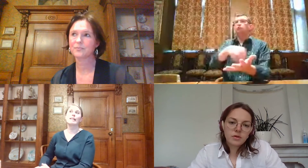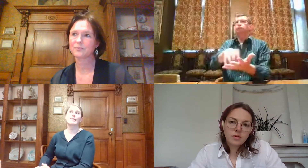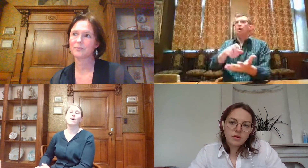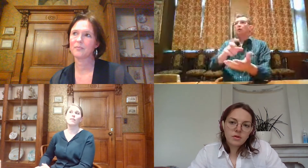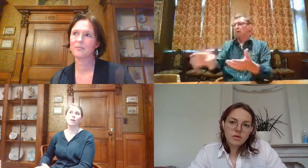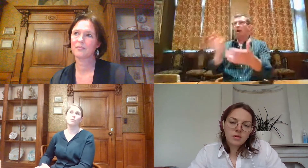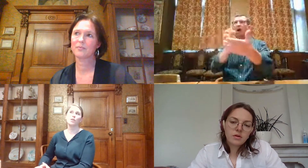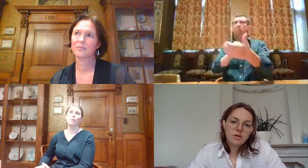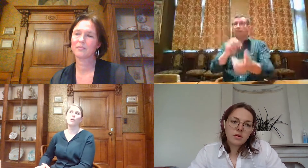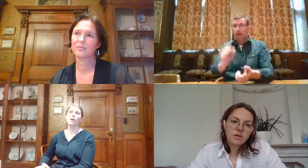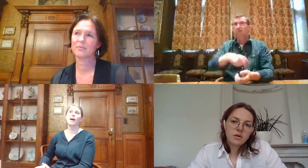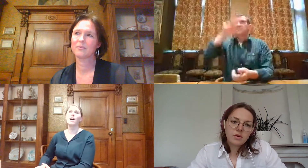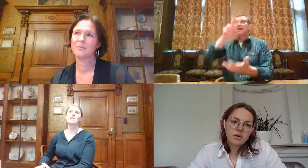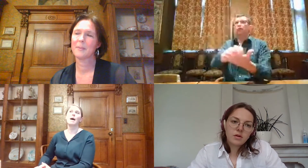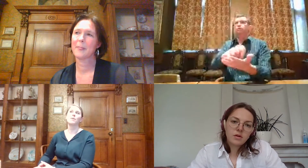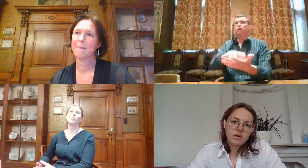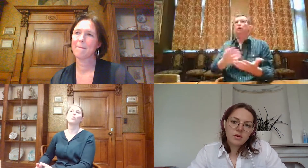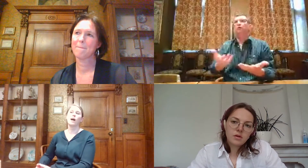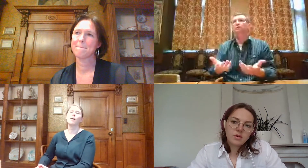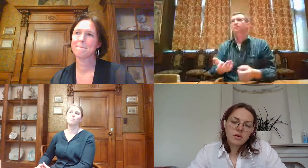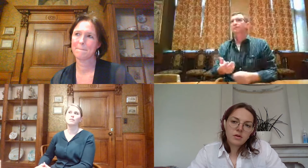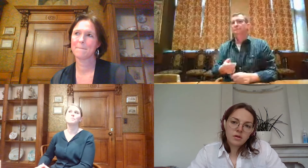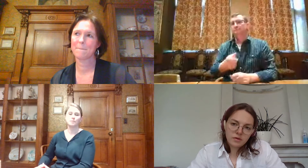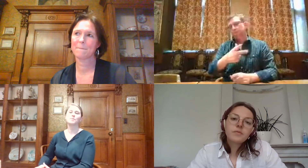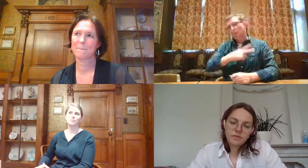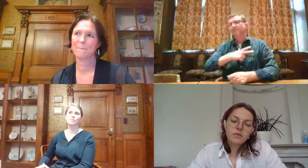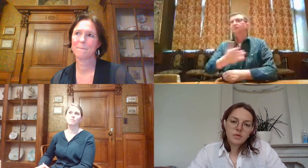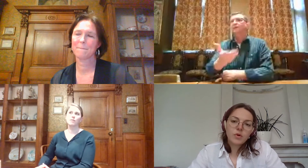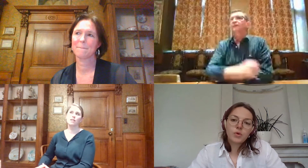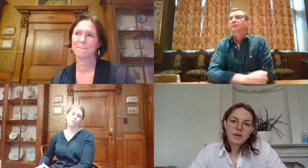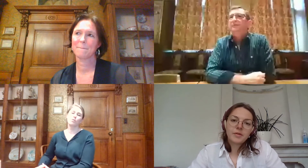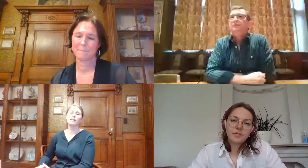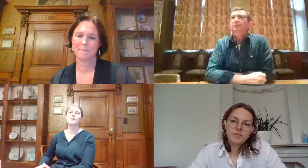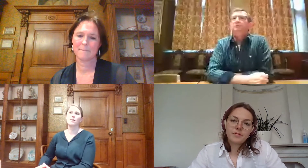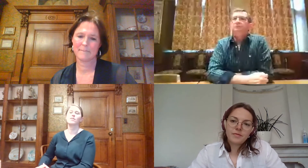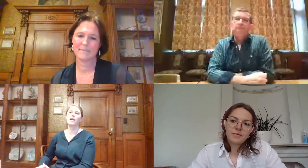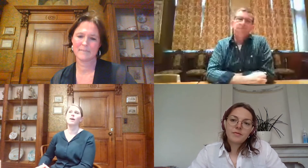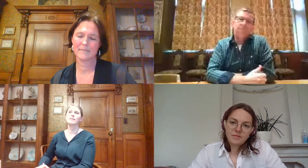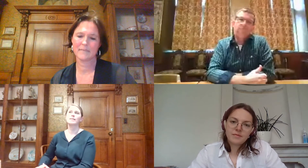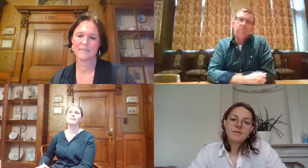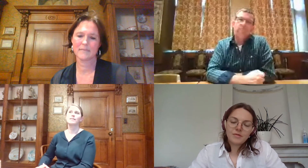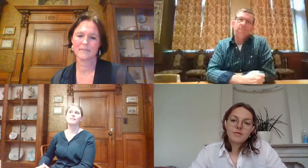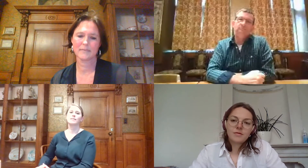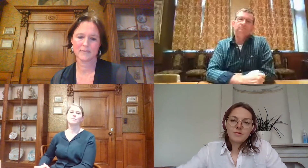Dat is interessanter om te gebruiken als de app dat ook aanbiedt. Dat is toch wel interessant.